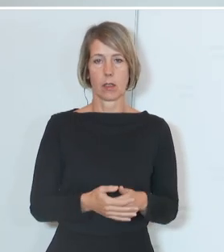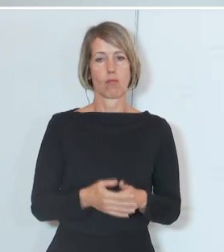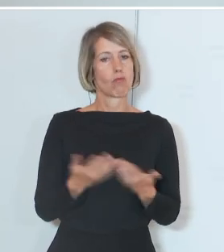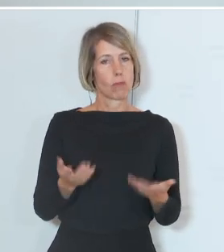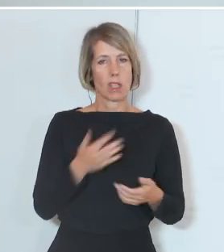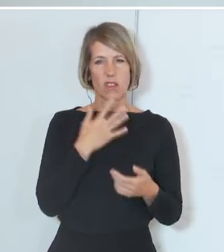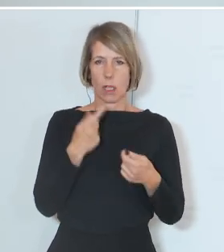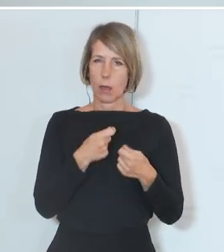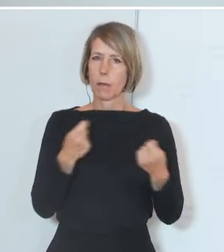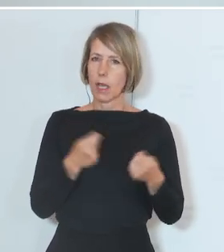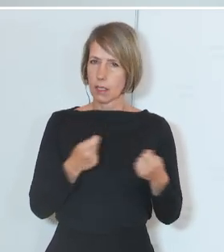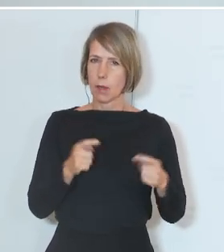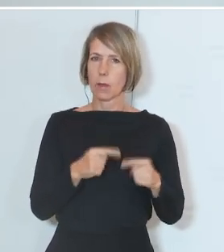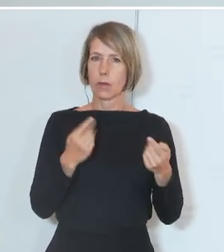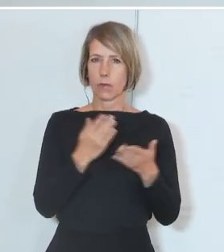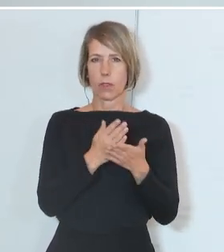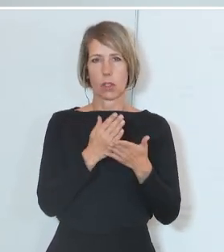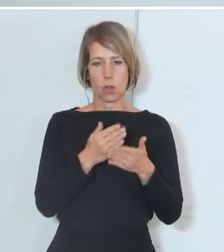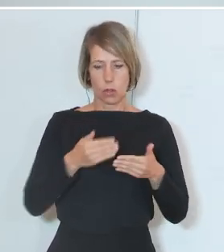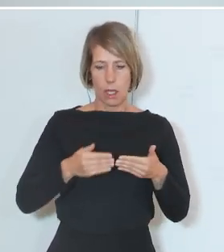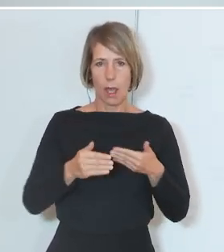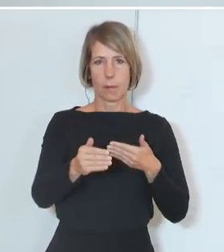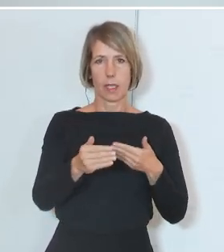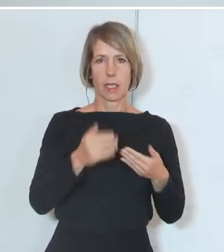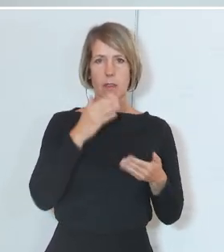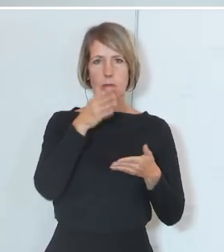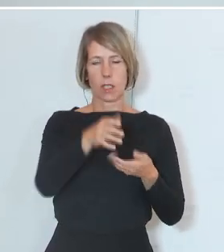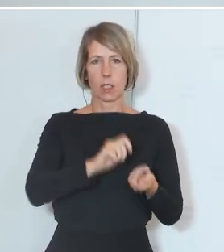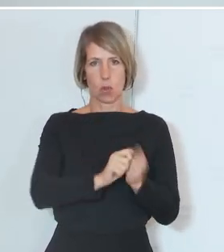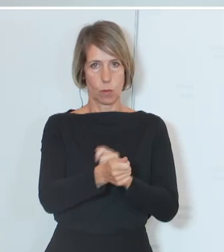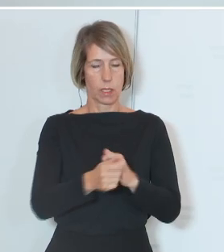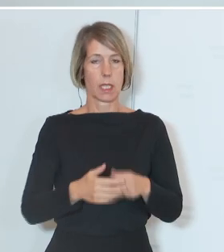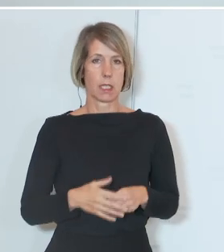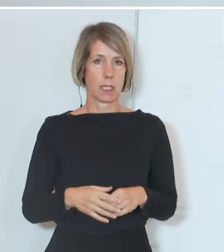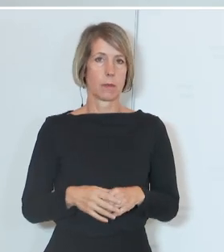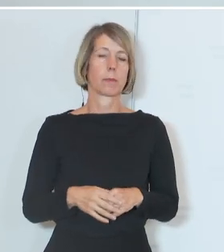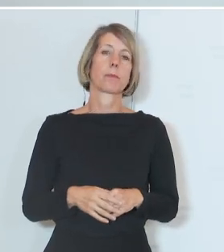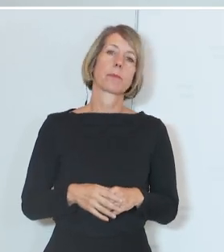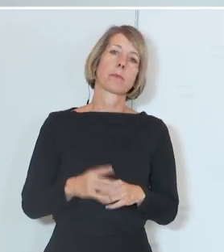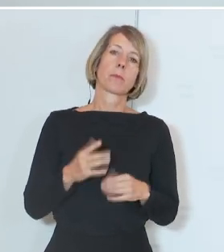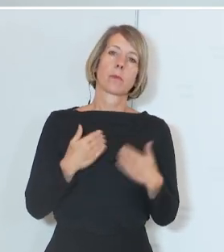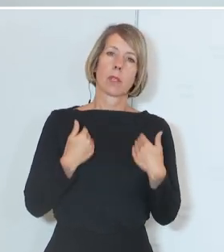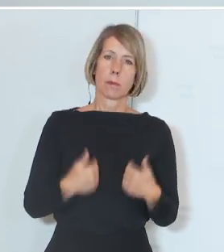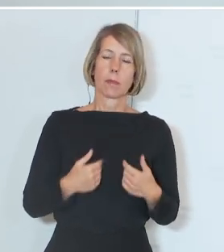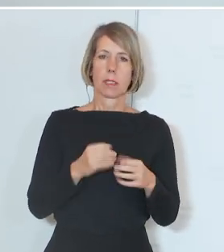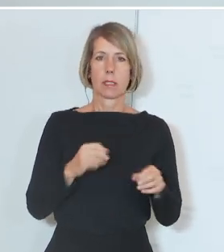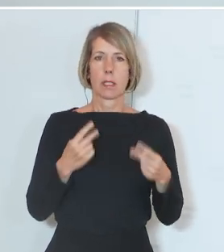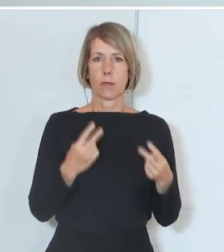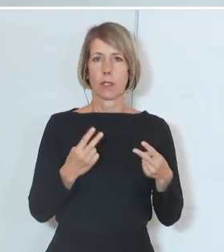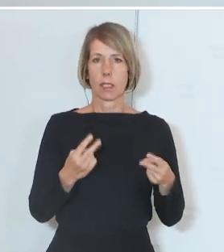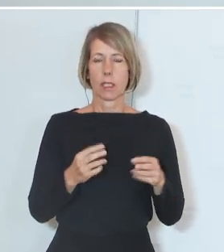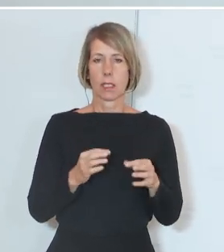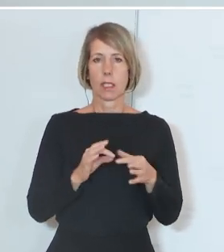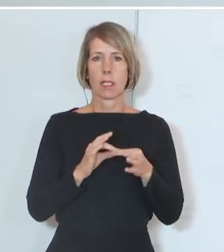wir hier jetzt ab jetzt umsetzen werden und es ist mir wichtig, dass wir damit